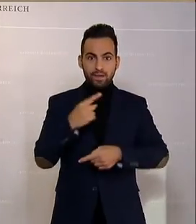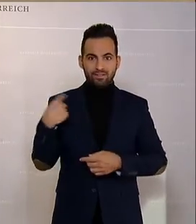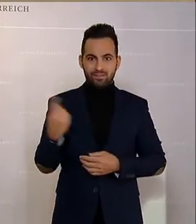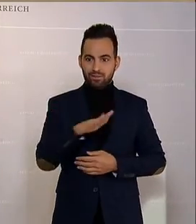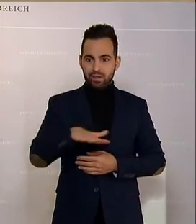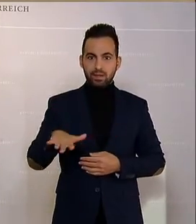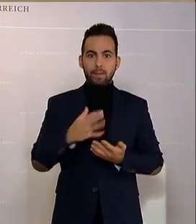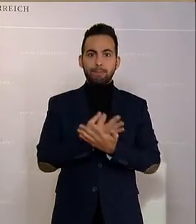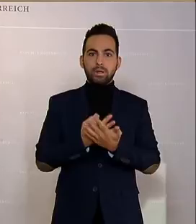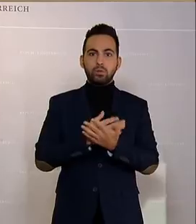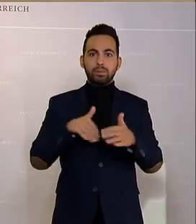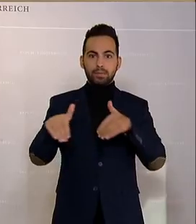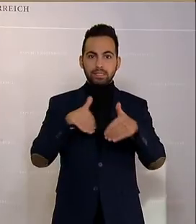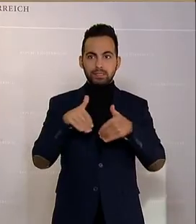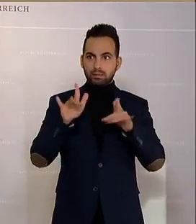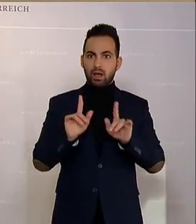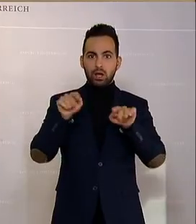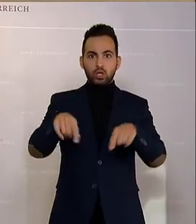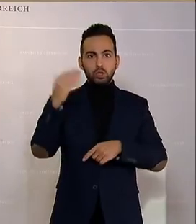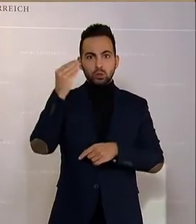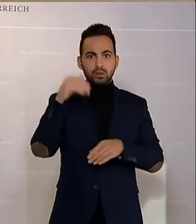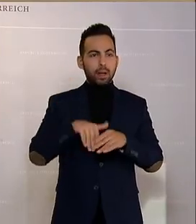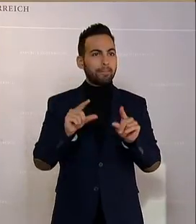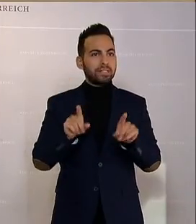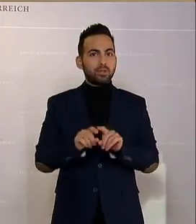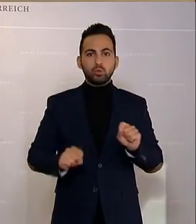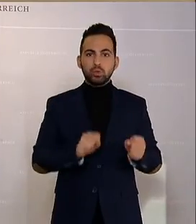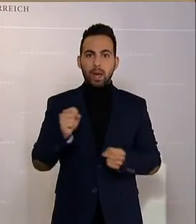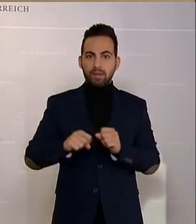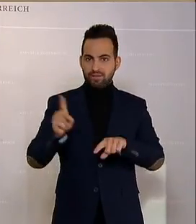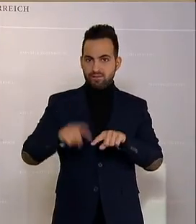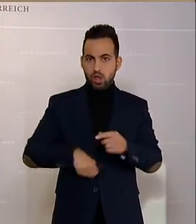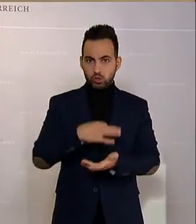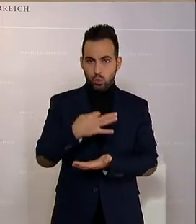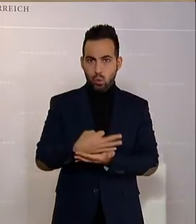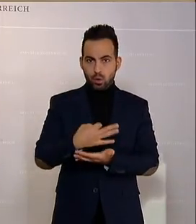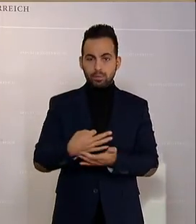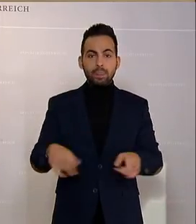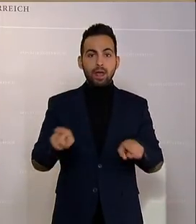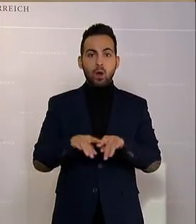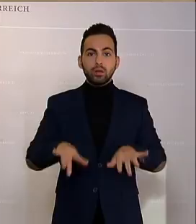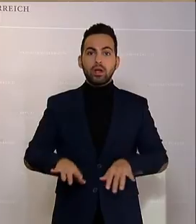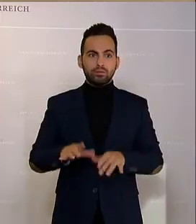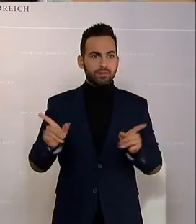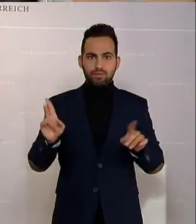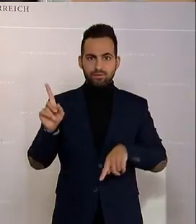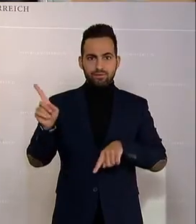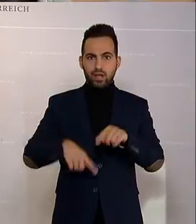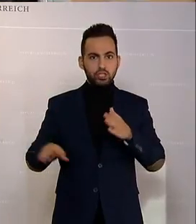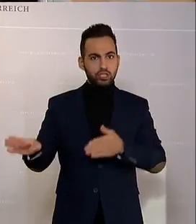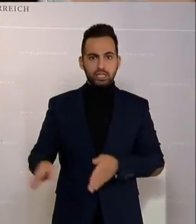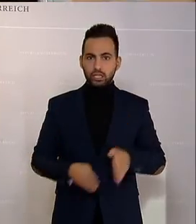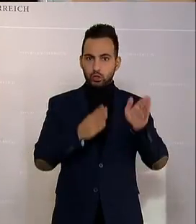Bildungsminister in den Schulen an den Tag legen, eine Dynamik am falschen Ort ist und eine Dynamik ist, die in die völlig falsche Richtung geht.